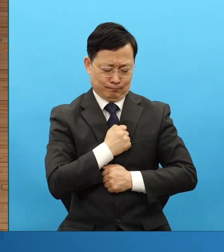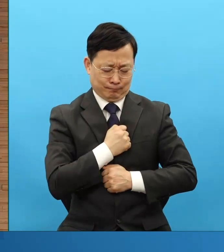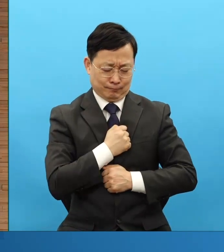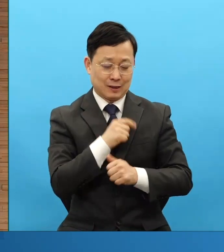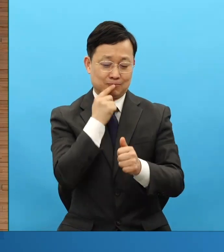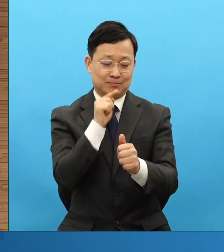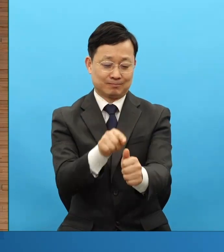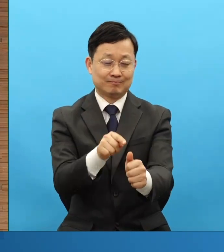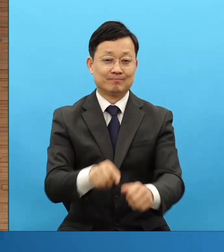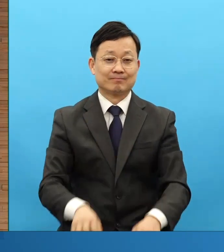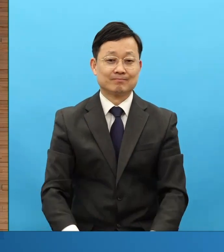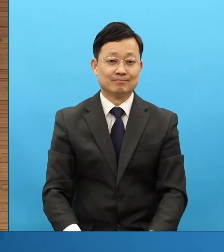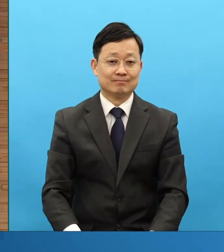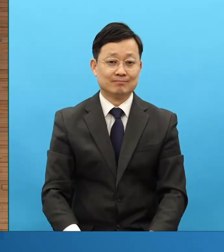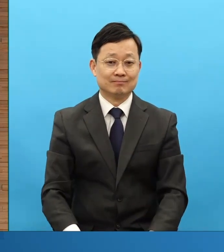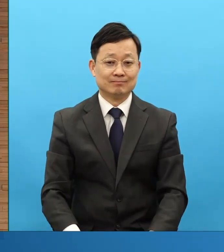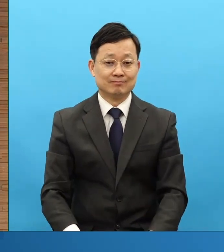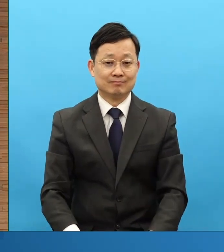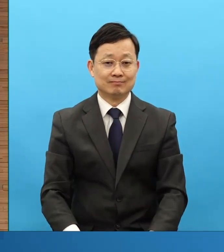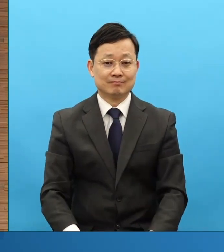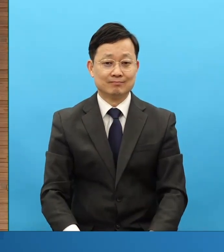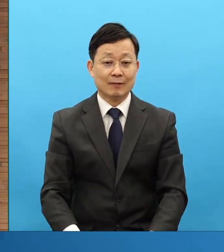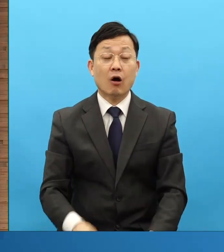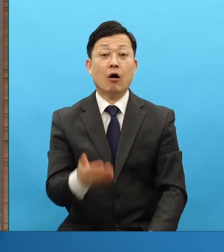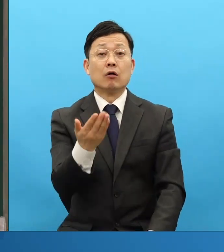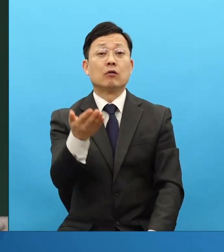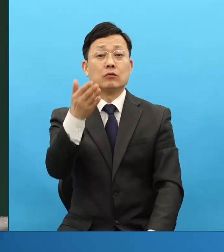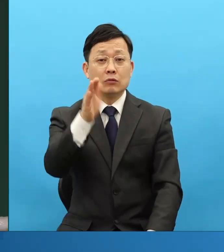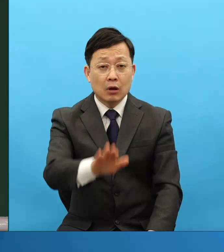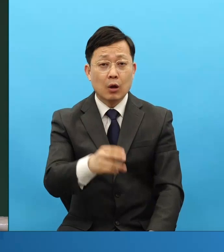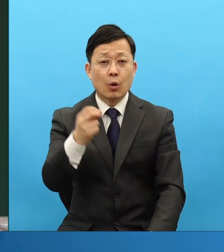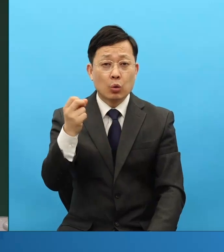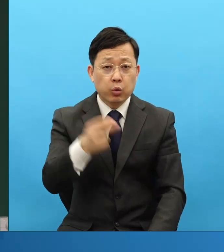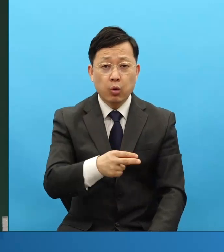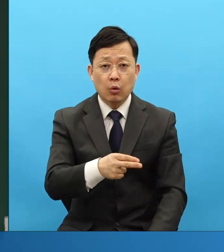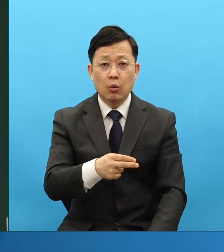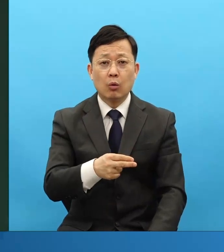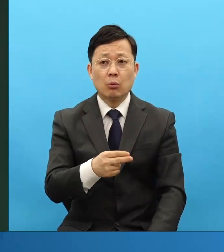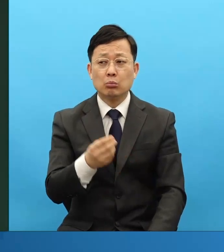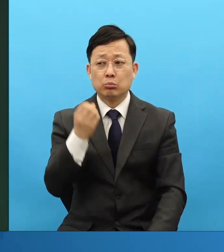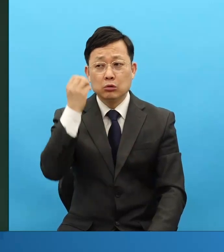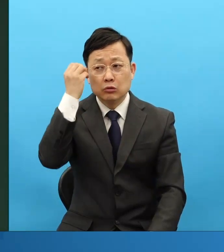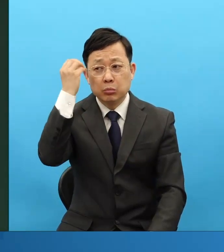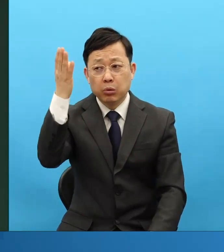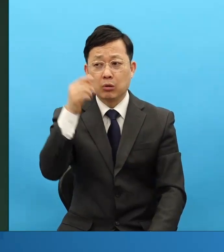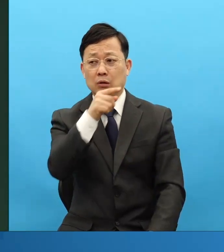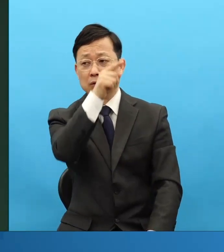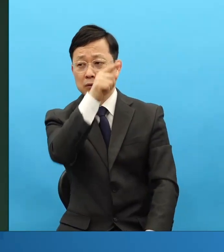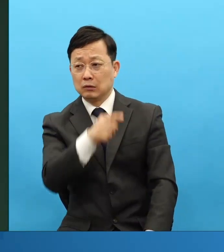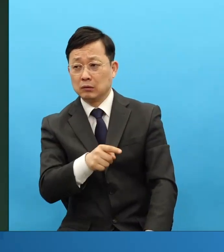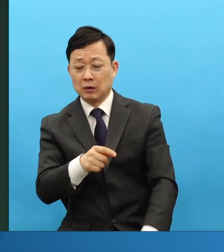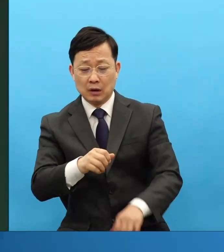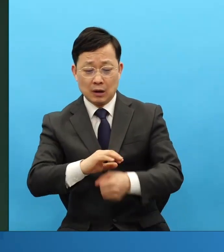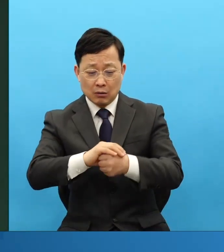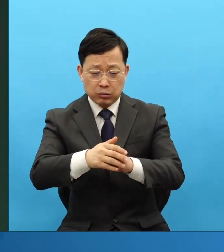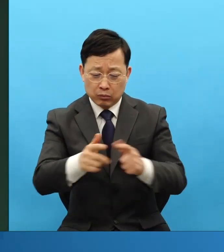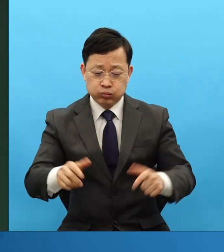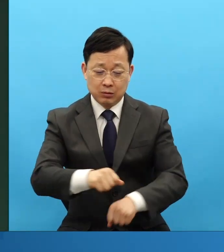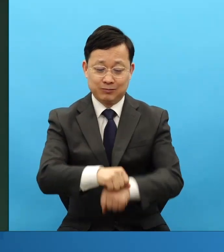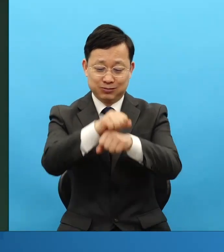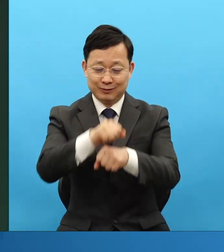그래도 또 놓쳐버렸어. 과일 같은 거 갖다 놓는 게 주수절이다 이렇게 얘기해서